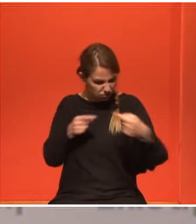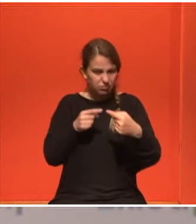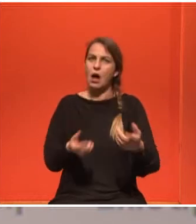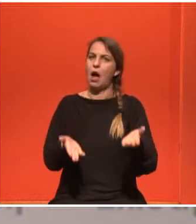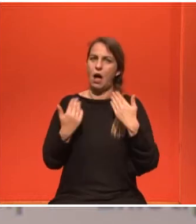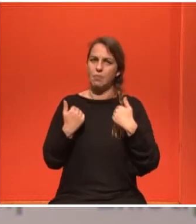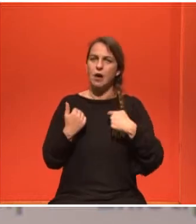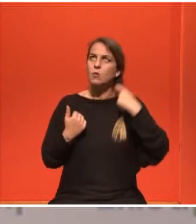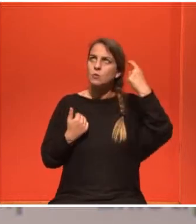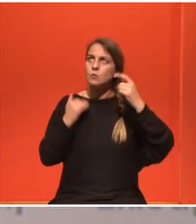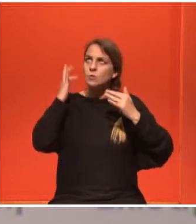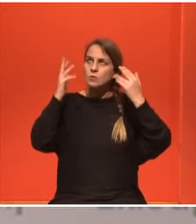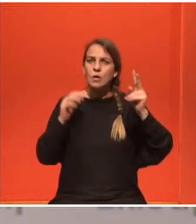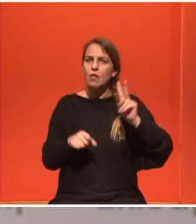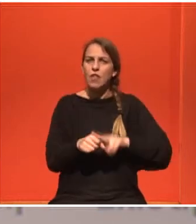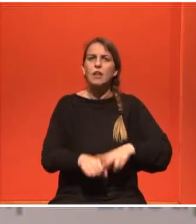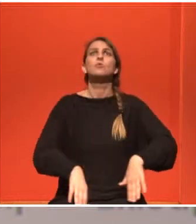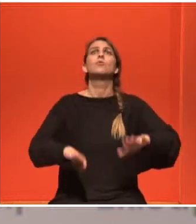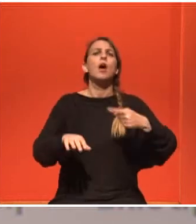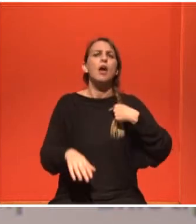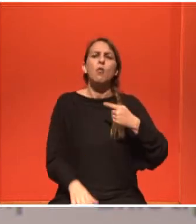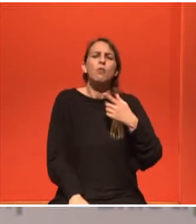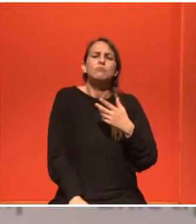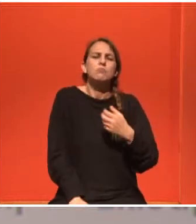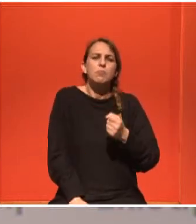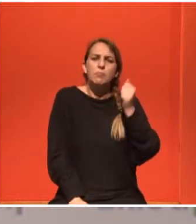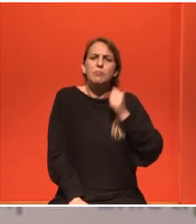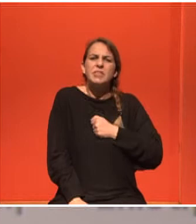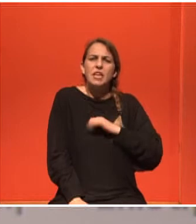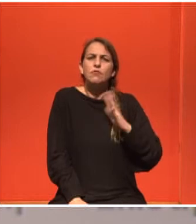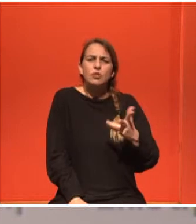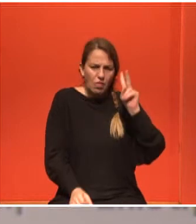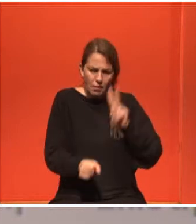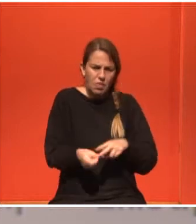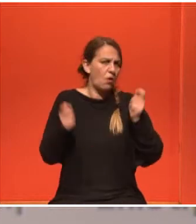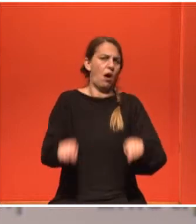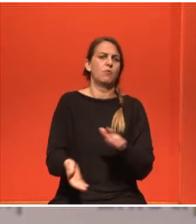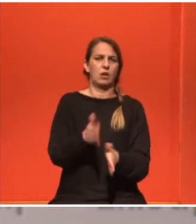κάπως έτσι γιατί δεν θεωρώ ό,τι μπορεί να μου συμβεί σε μένα. Δεν θα μου συμβεί γιατί δεν θα το επιτρέψω να μου συμβεί.